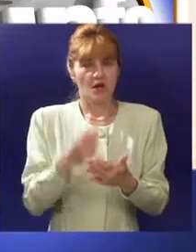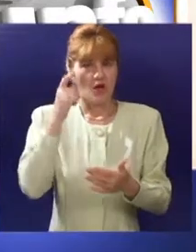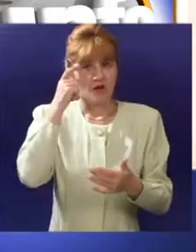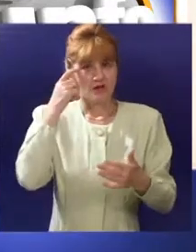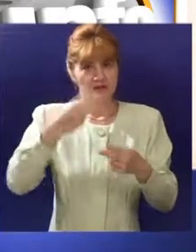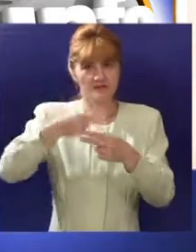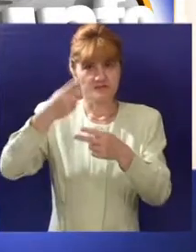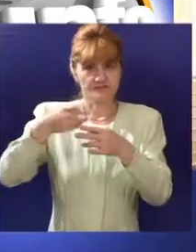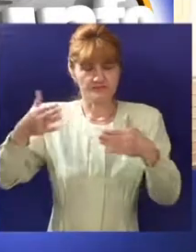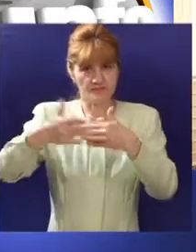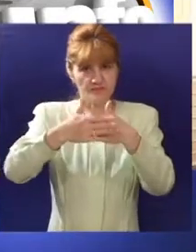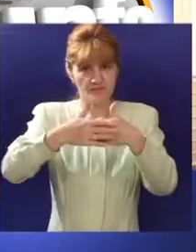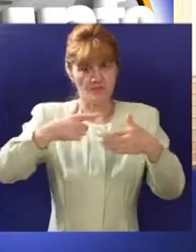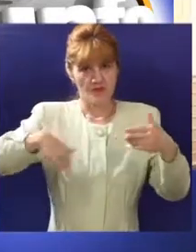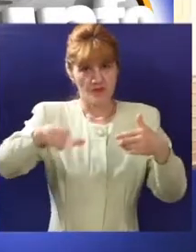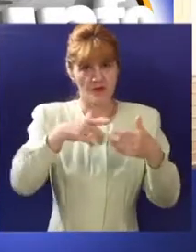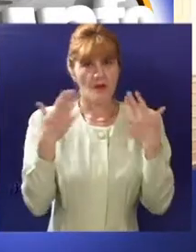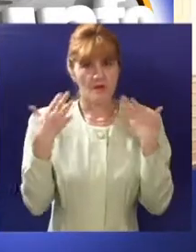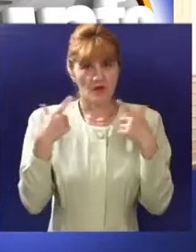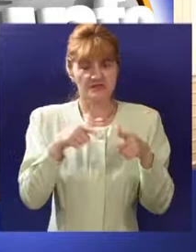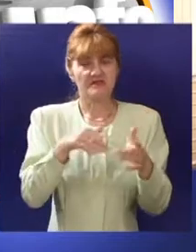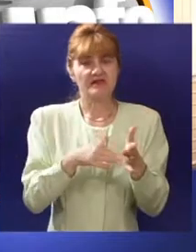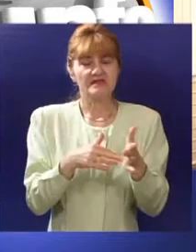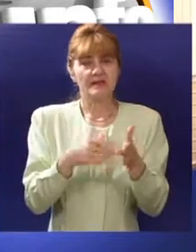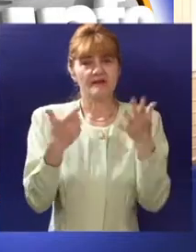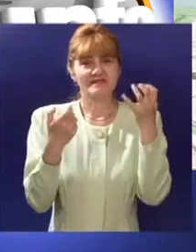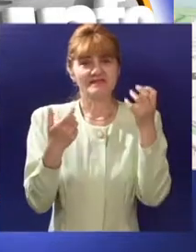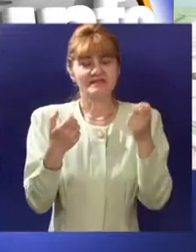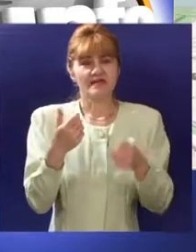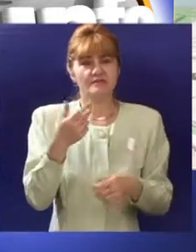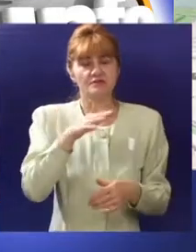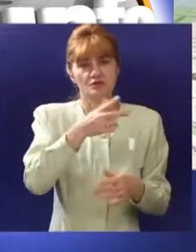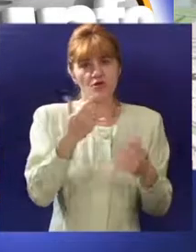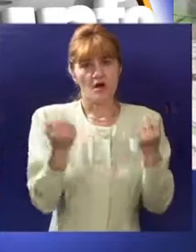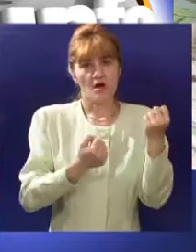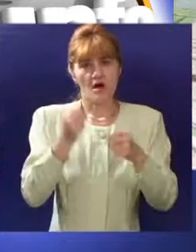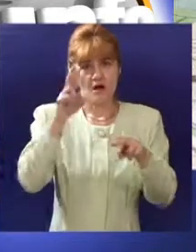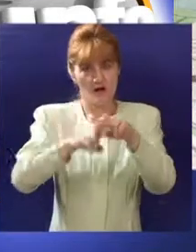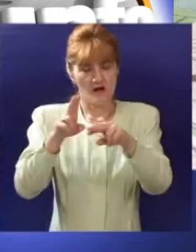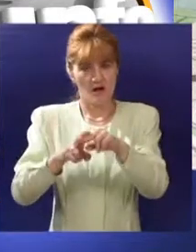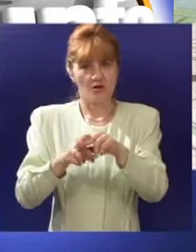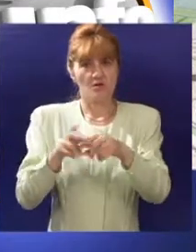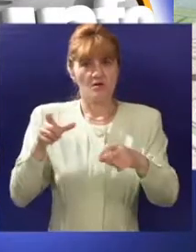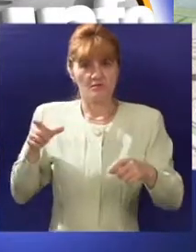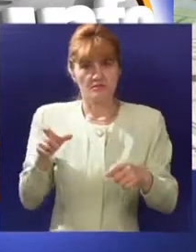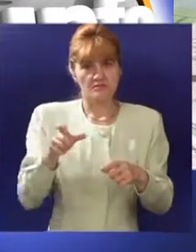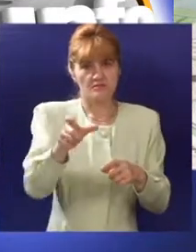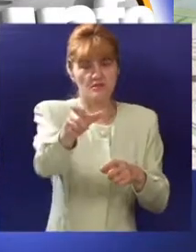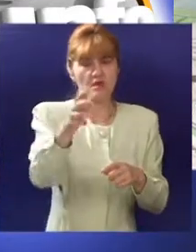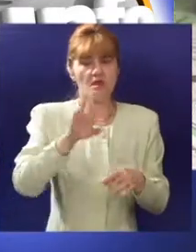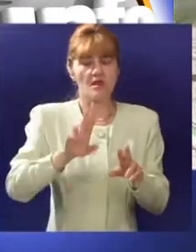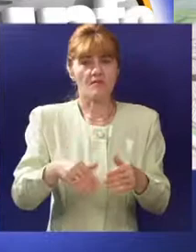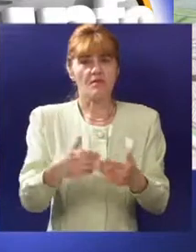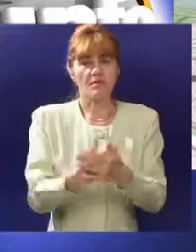50.602 metara kvadratnih površine i potrebno je 722 parkirališta. Nova garaža bi bila